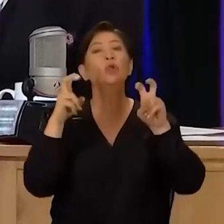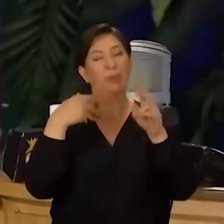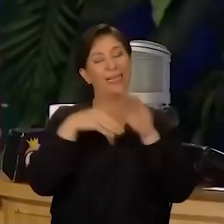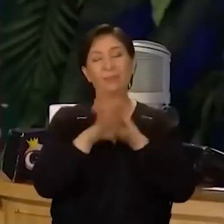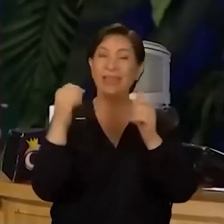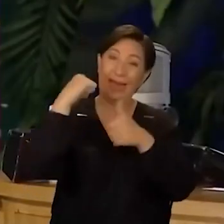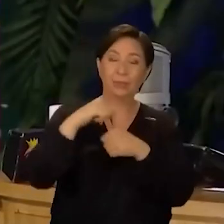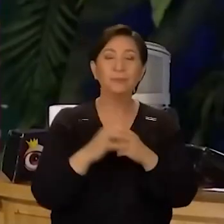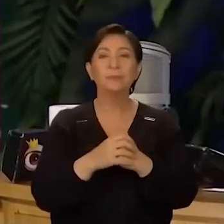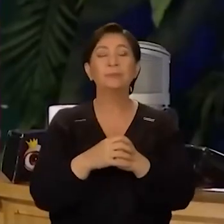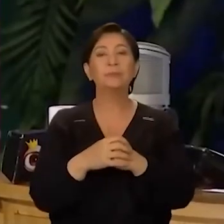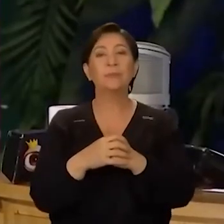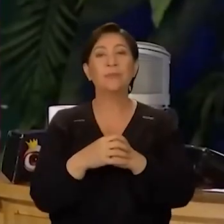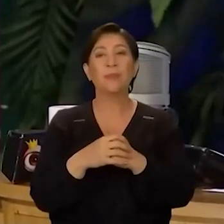döneyim.